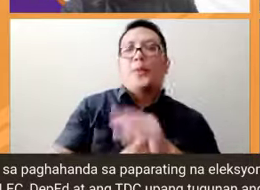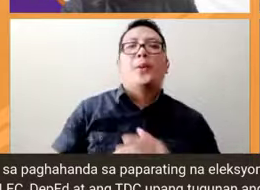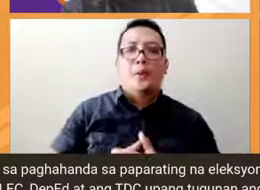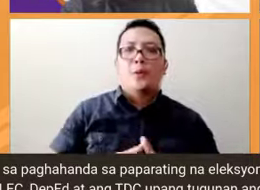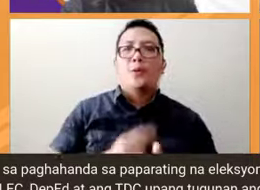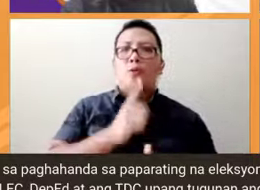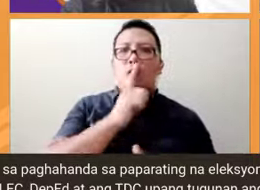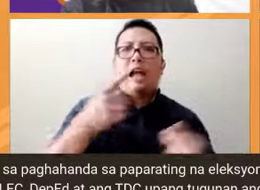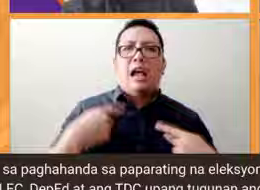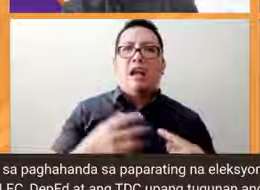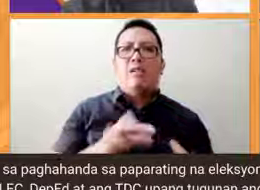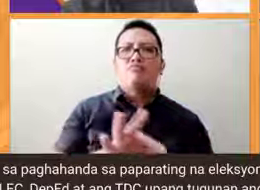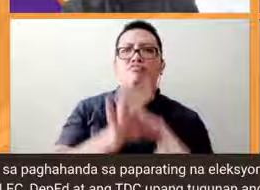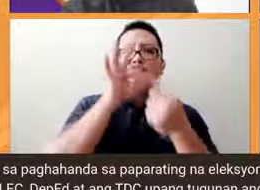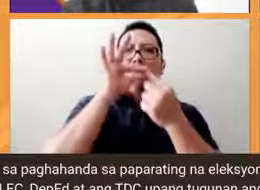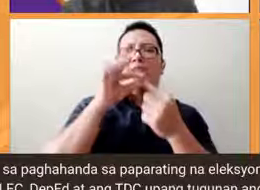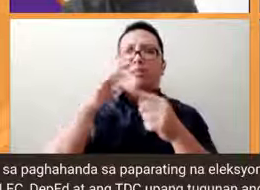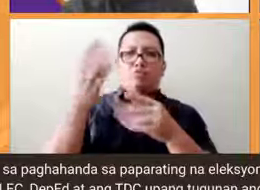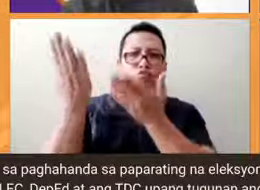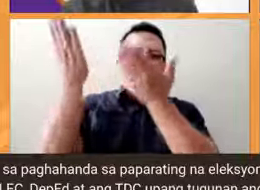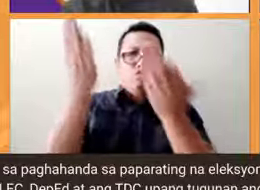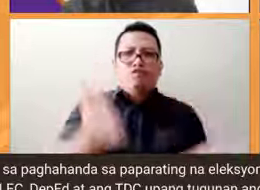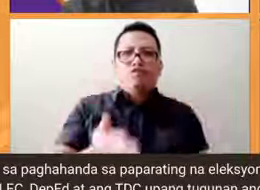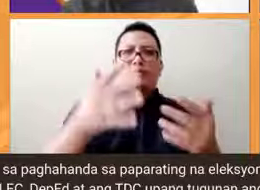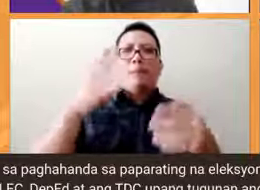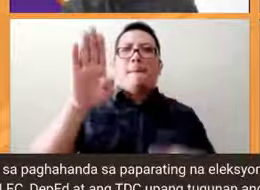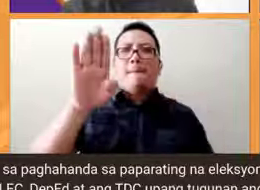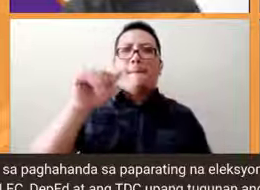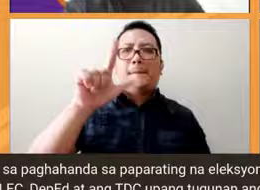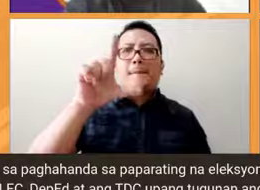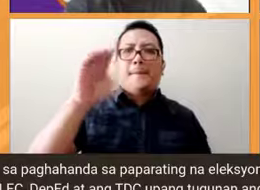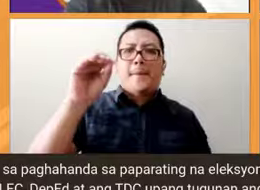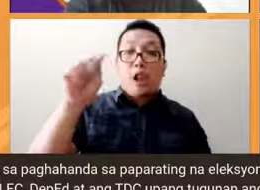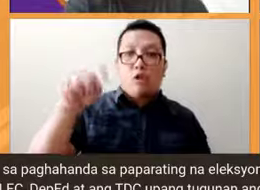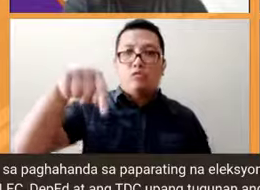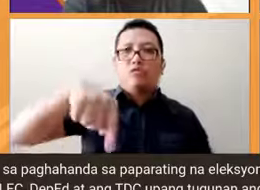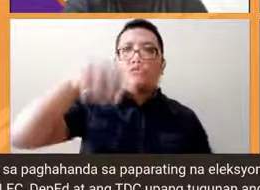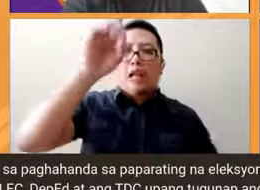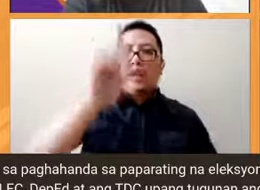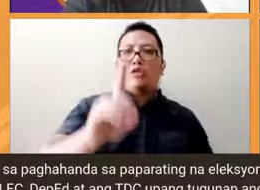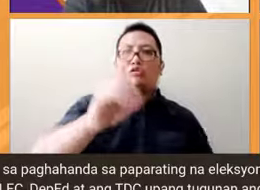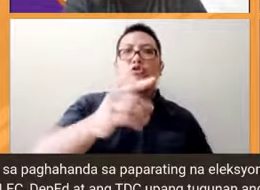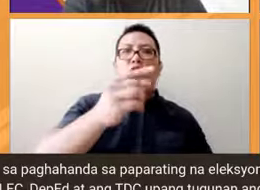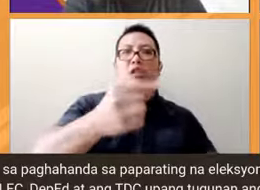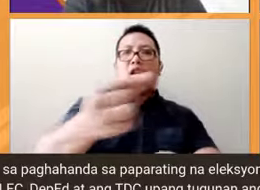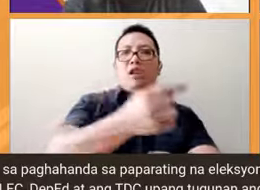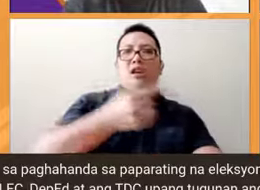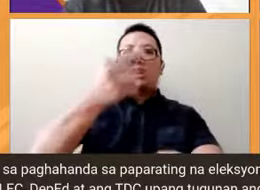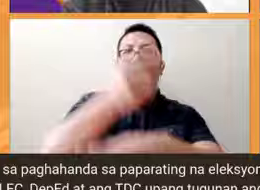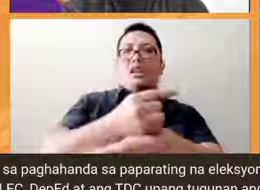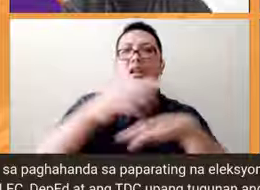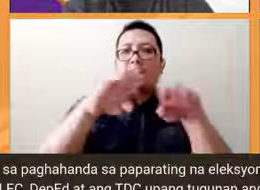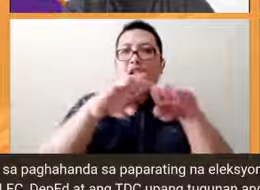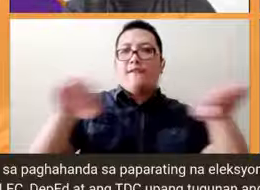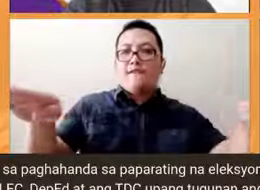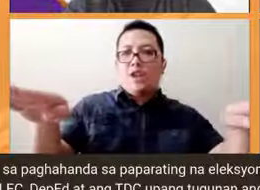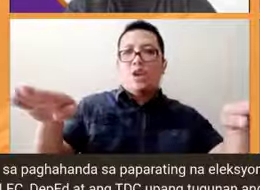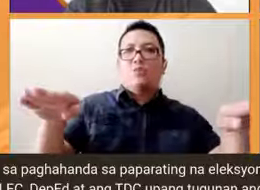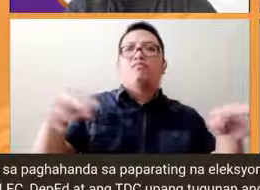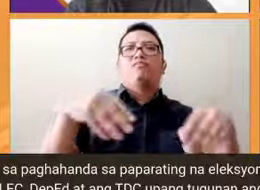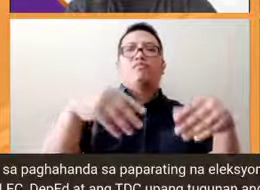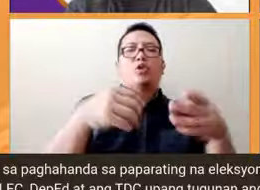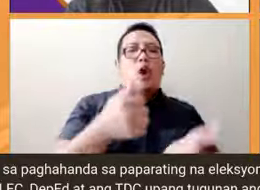accommodation kasi binababa naman yung low time pwede naman po i-assist yung mga tao